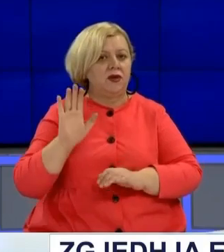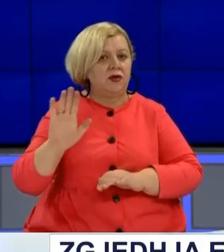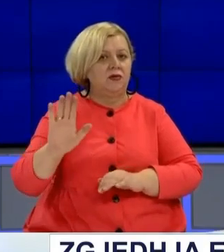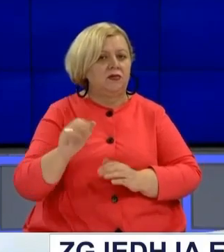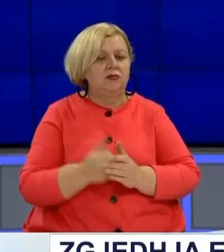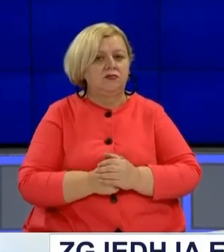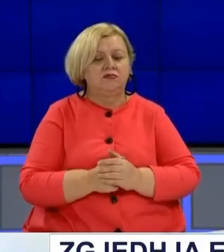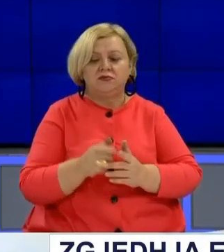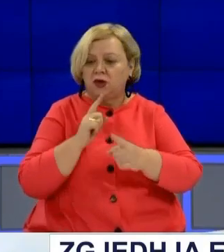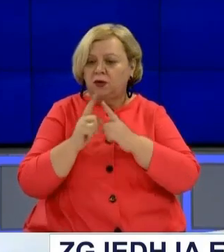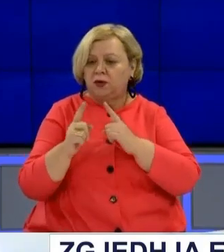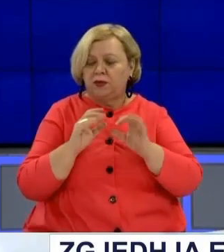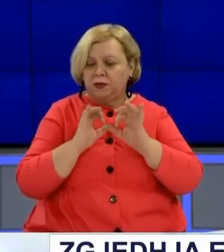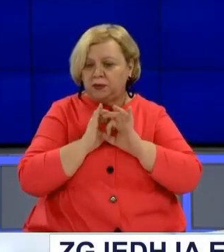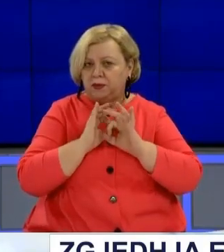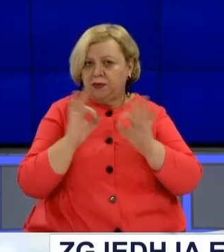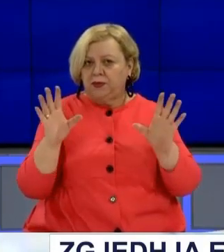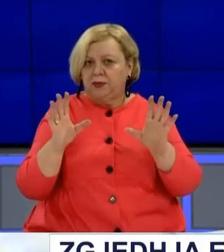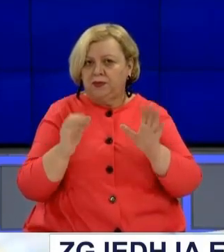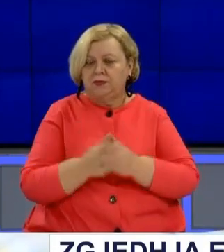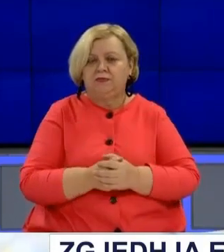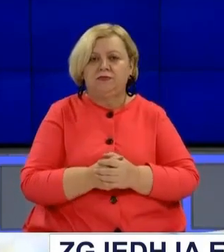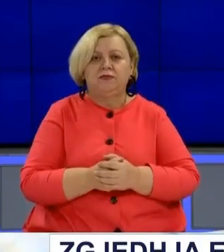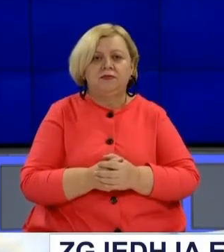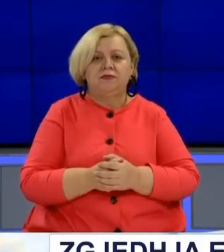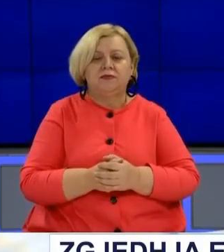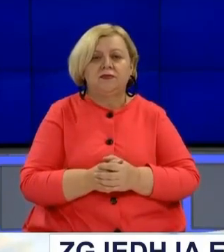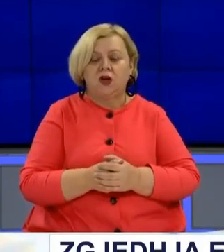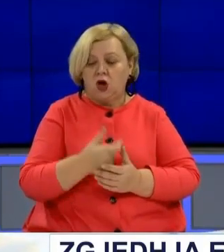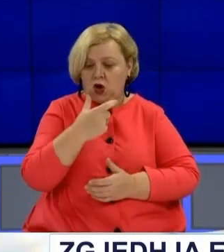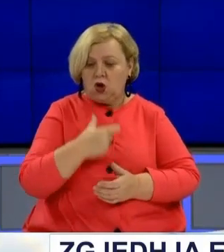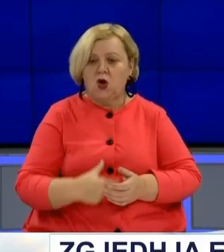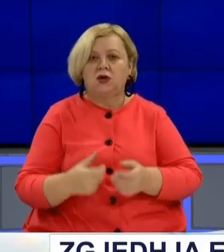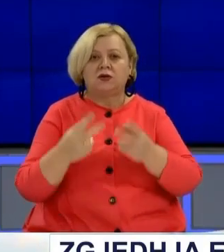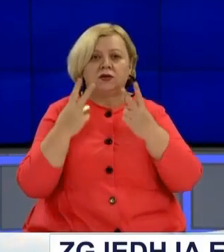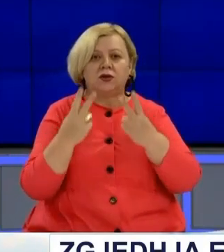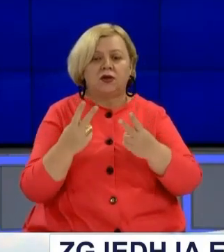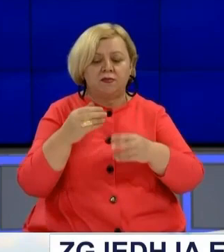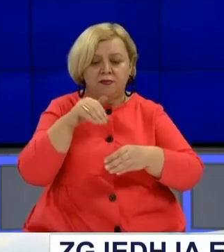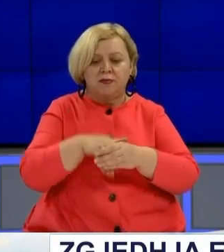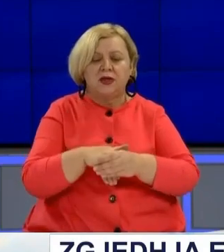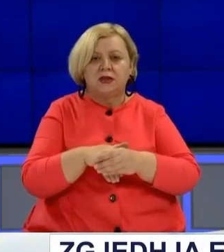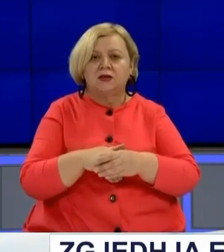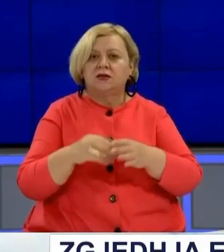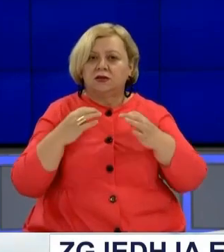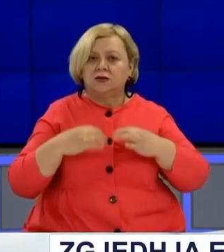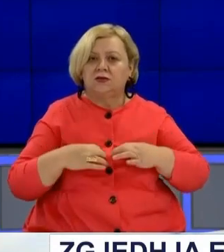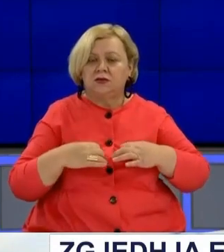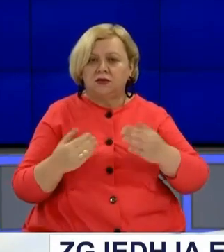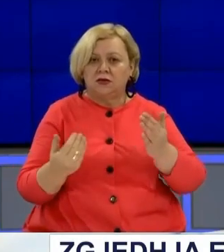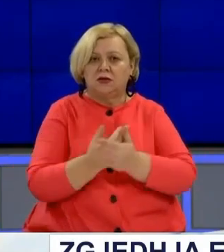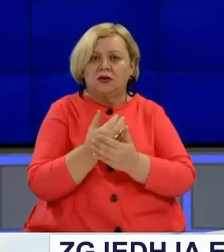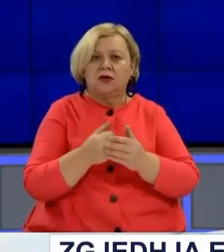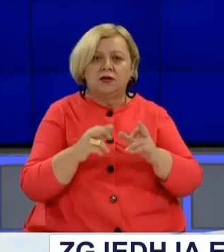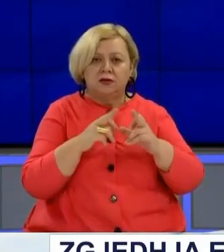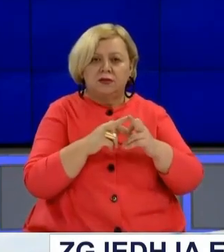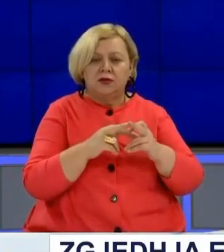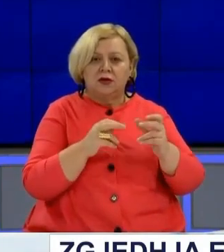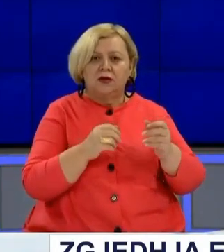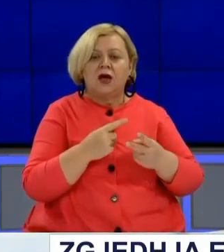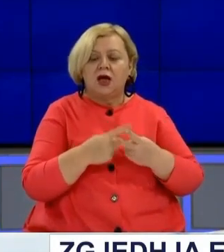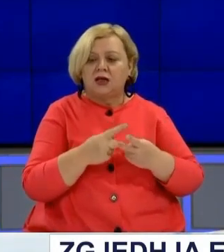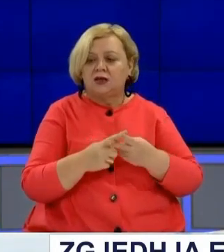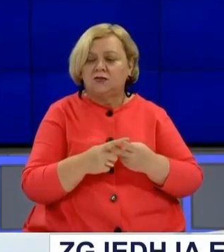nuk është diskutuar asniherë brenda partizë. Një rol të rëndësishëm në votimin e presidenti të ri, artën dëmhasa nga shëshëria